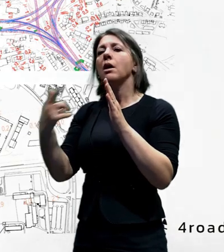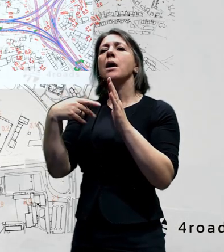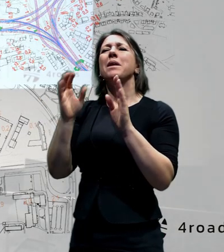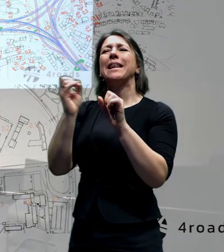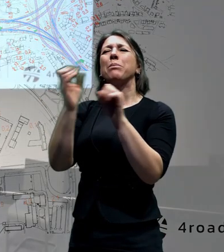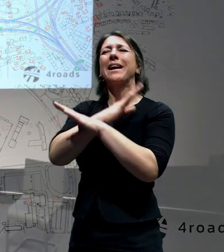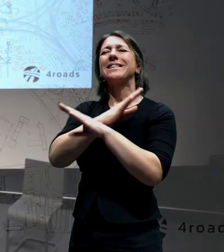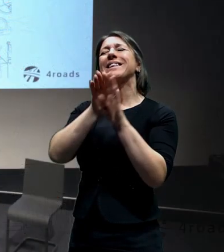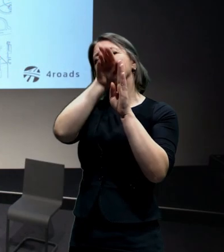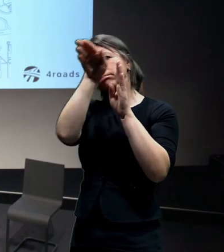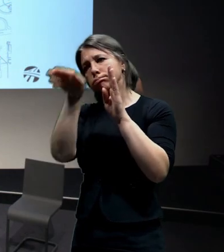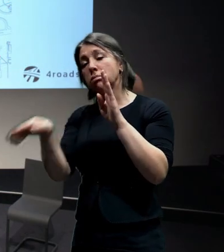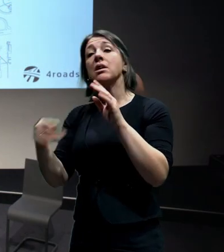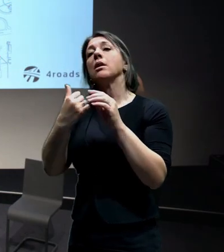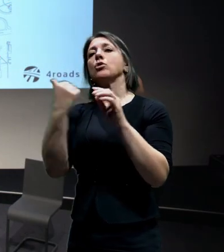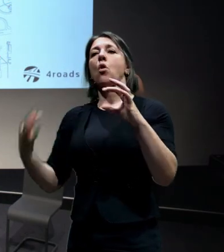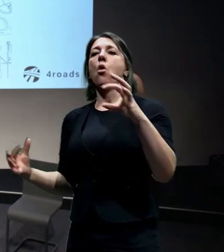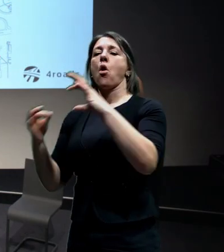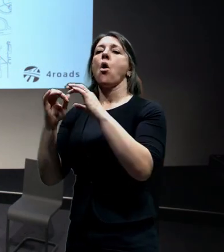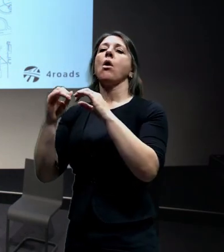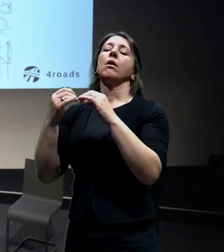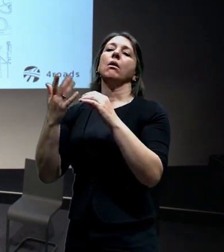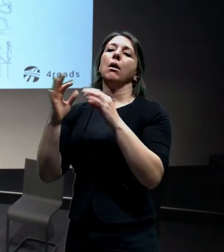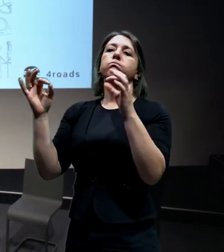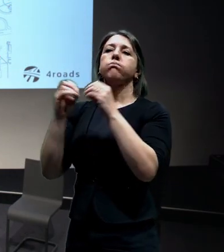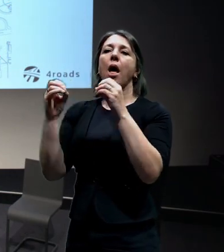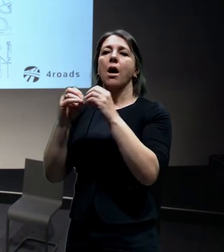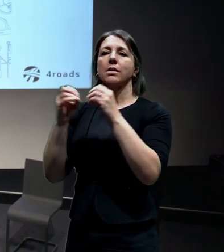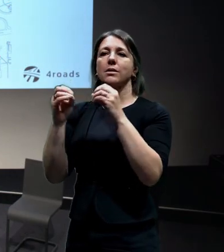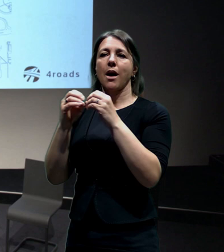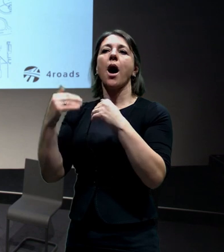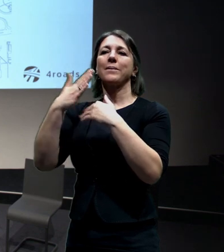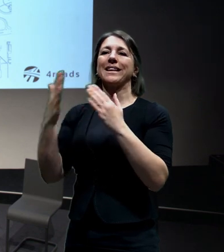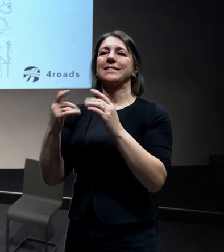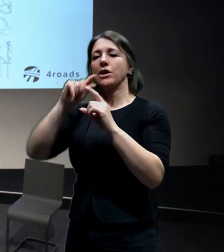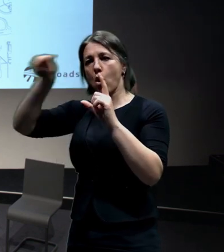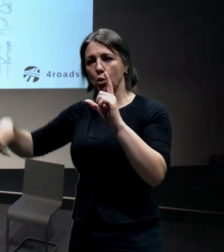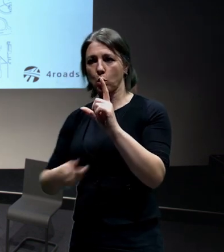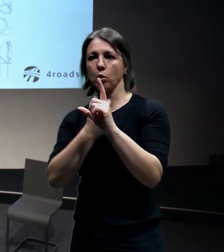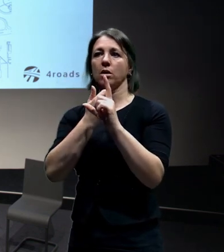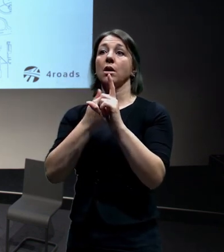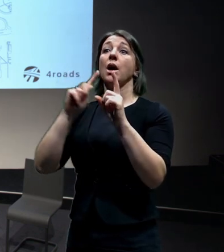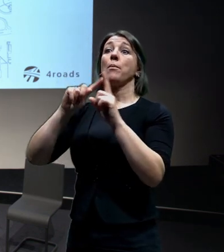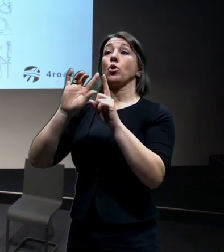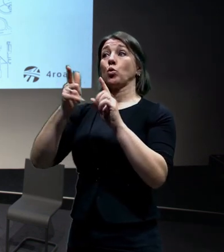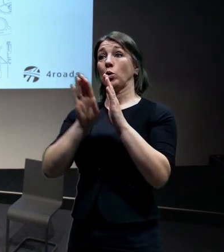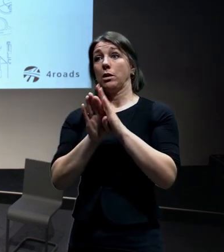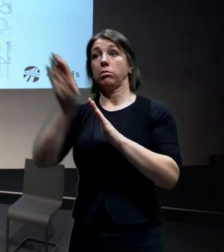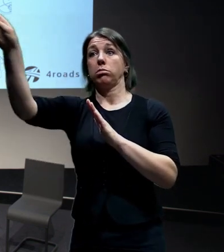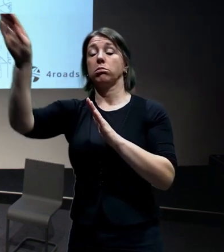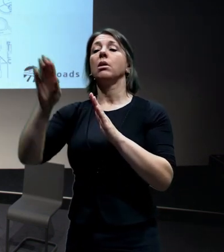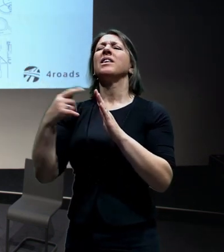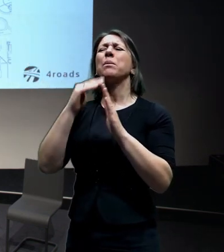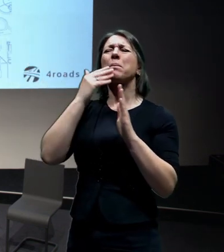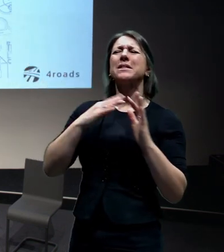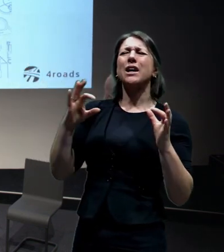a dále do městského okruhu směrem Blanka a opačným směrem. Pak je tady rampa z Liberecké